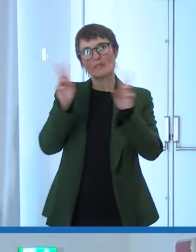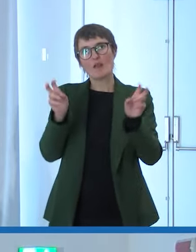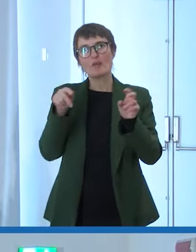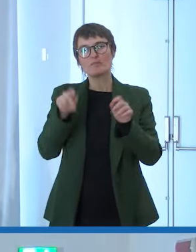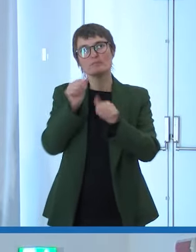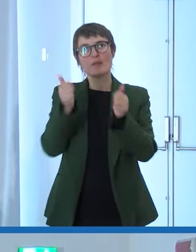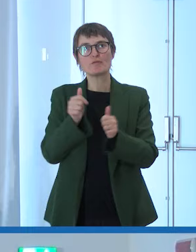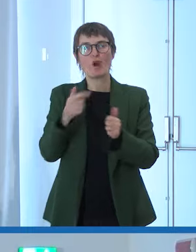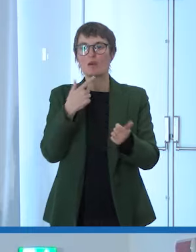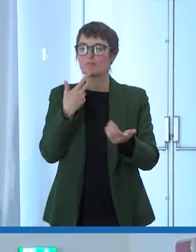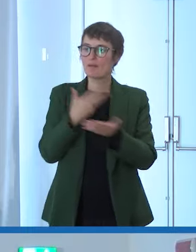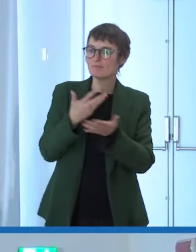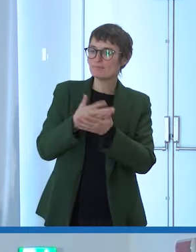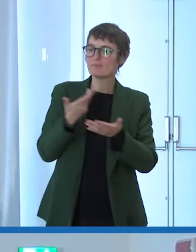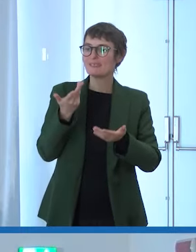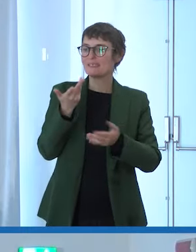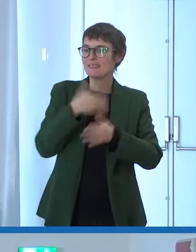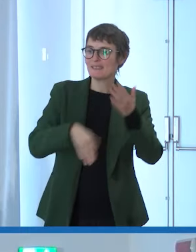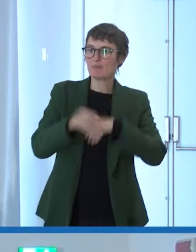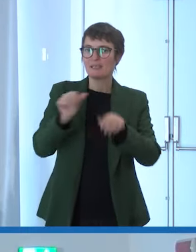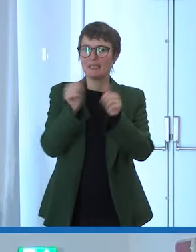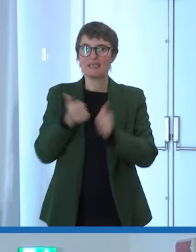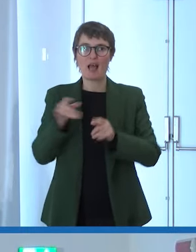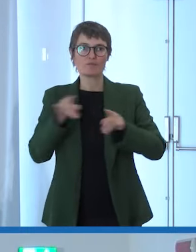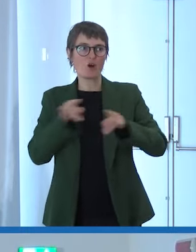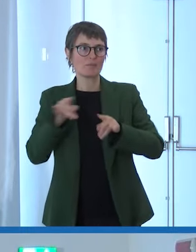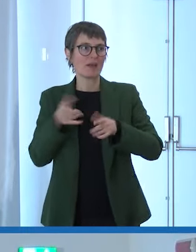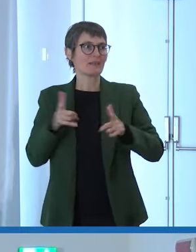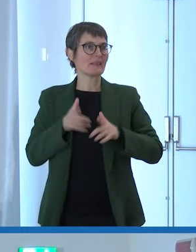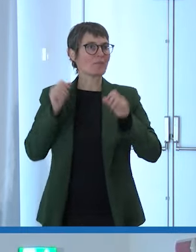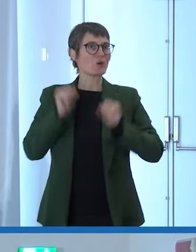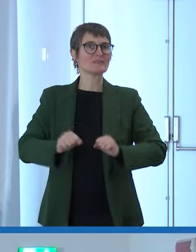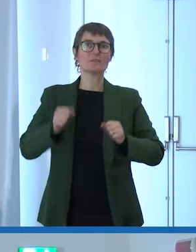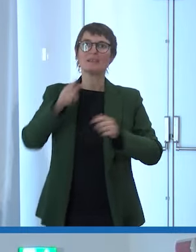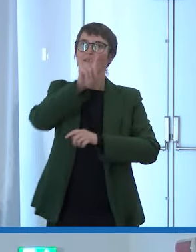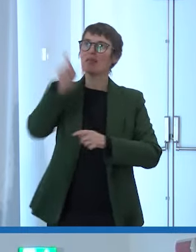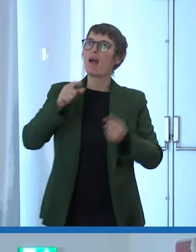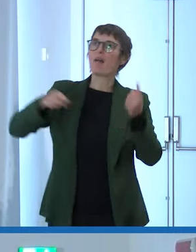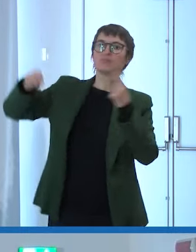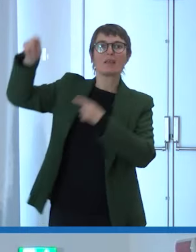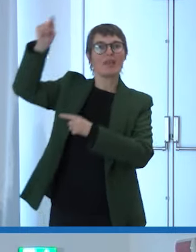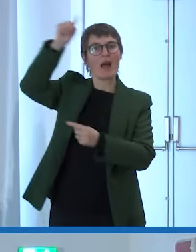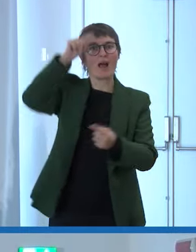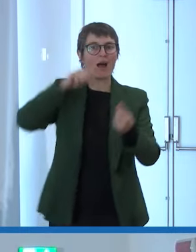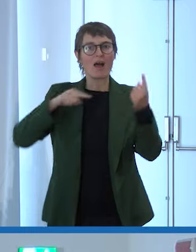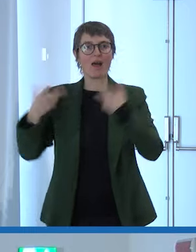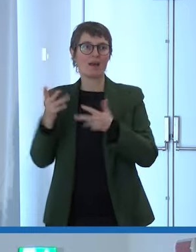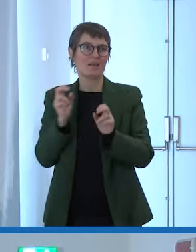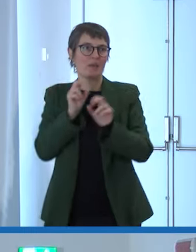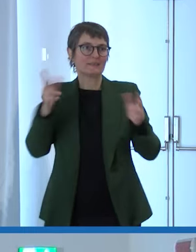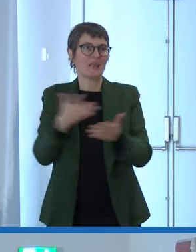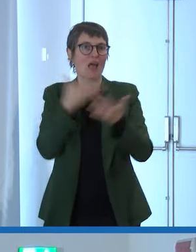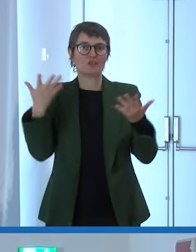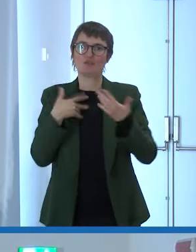girare tutta l'Italia praticamente e il messaggio che dico io a parte quello che dicevano di non arrendersi